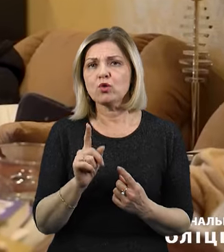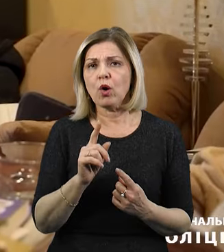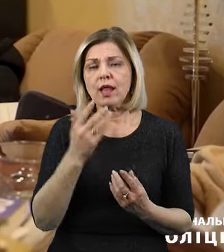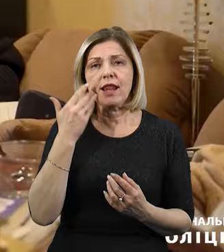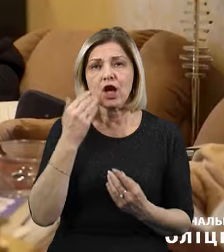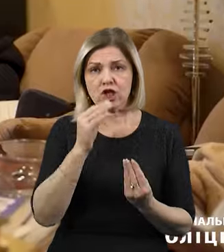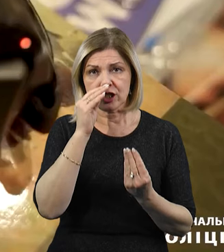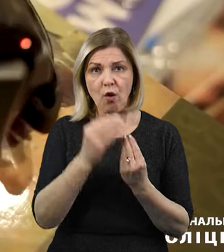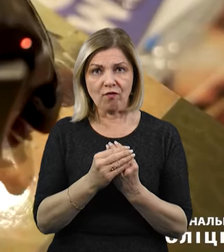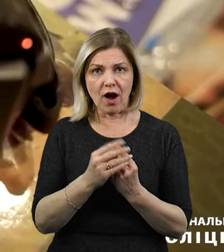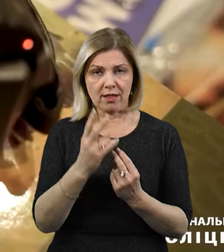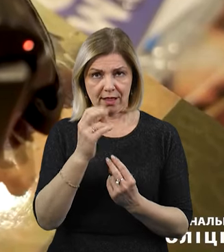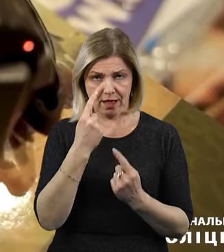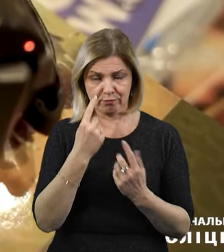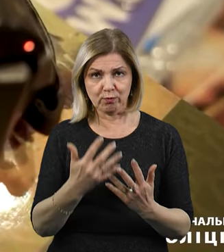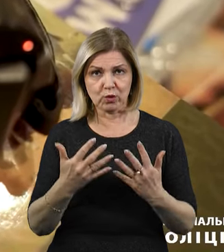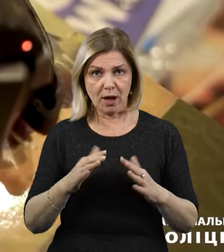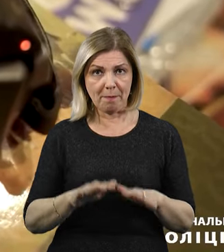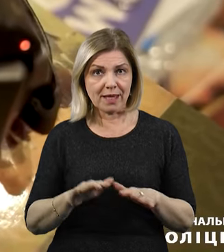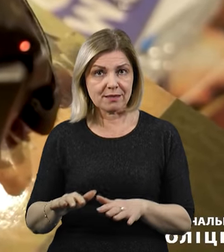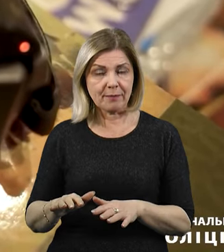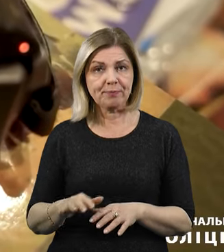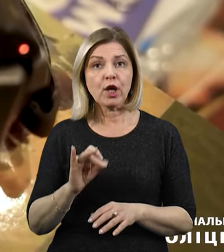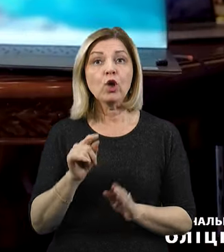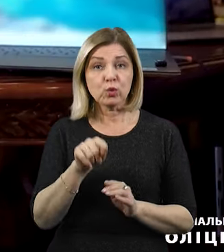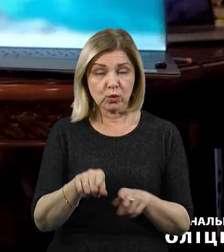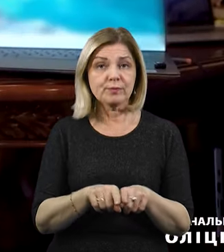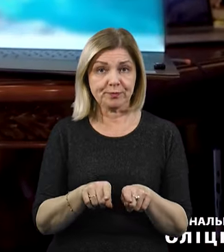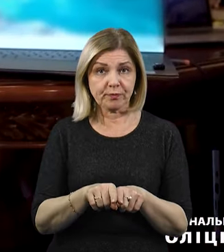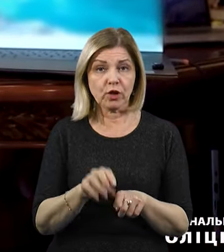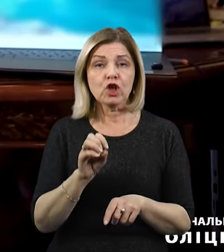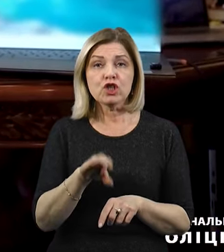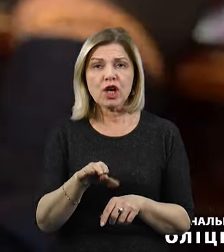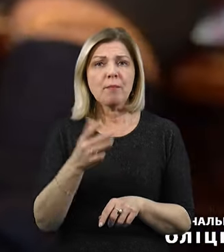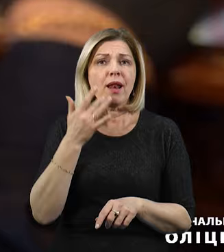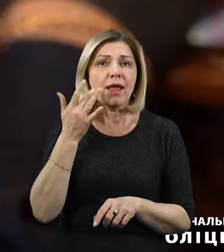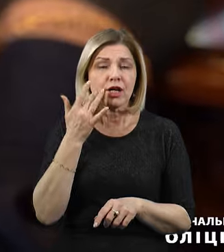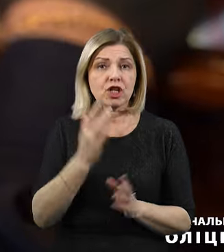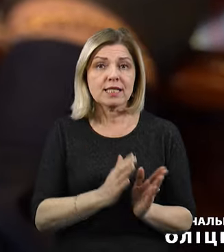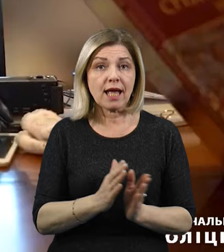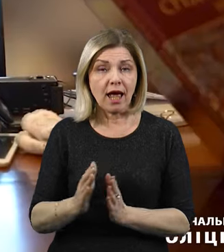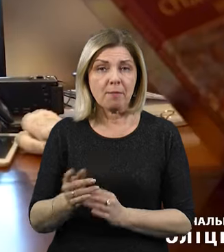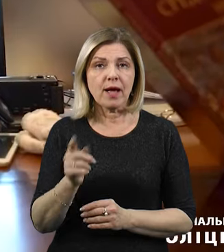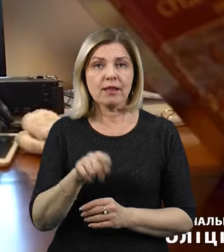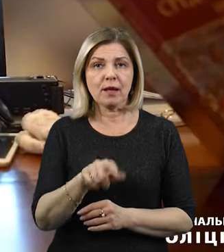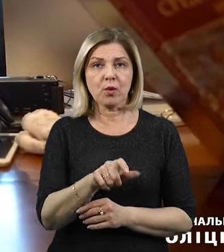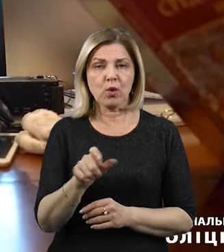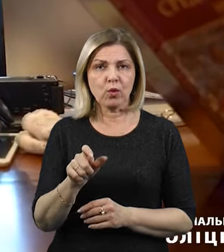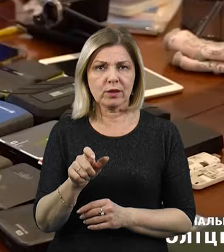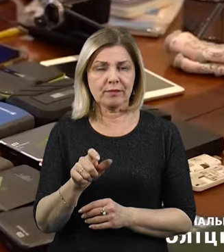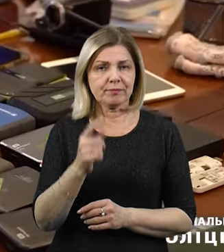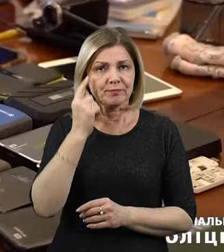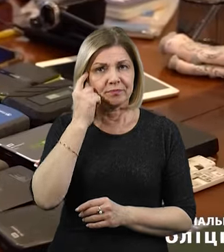виду. І, відповідно, так само діє за цим принципом і тут. І чим примітивніше ці схеми, тим людям потім стає якось соромно